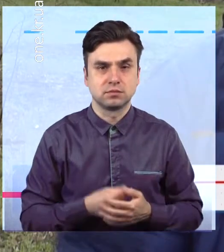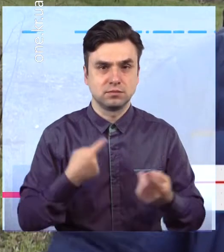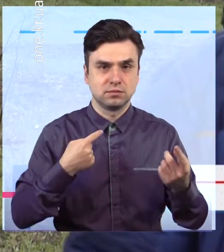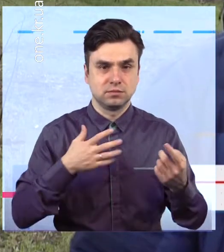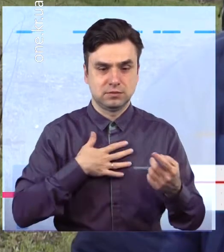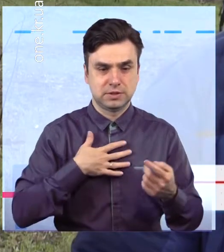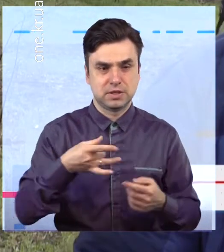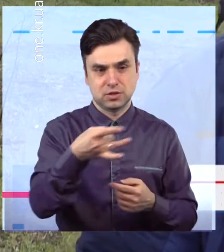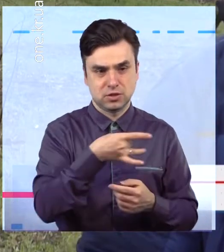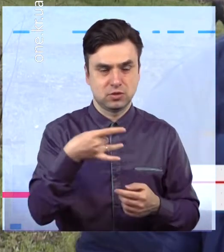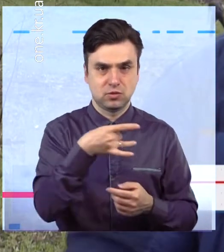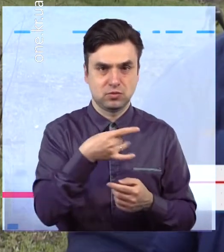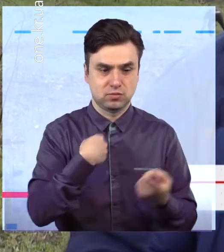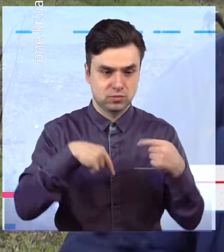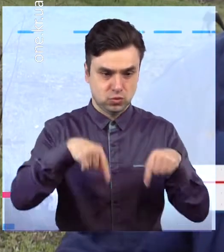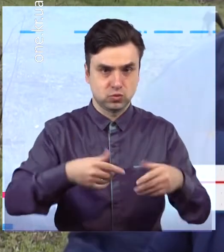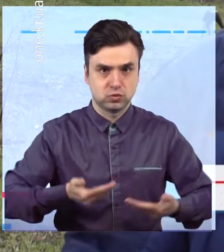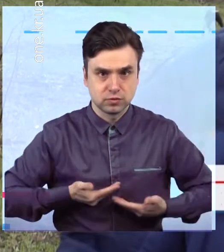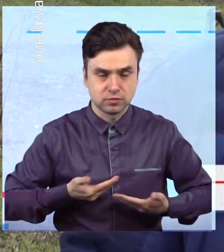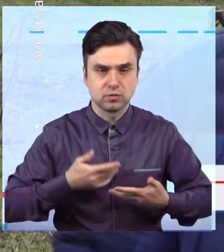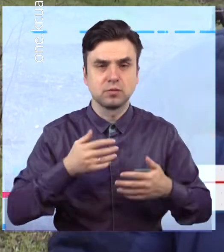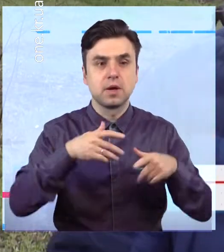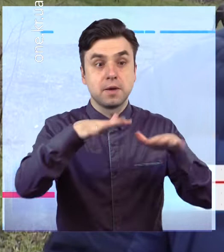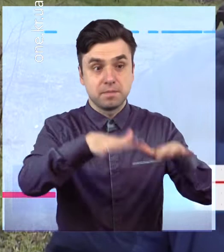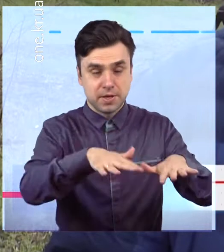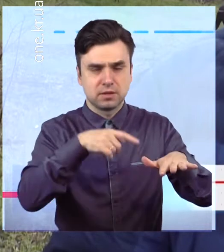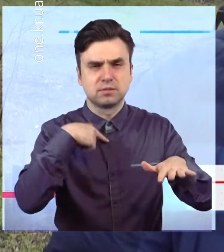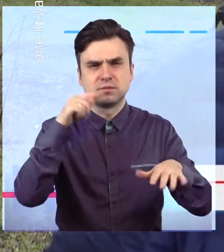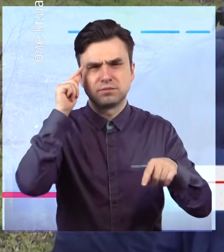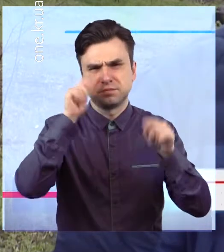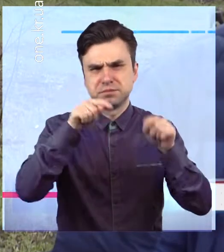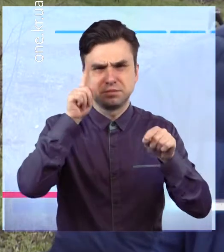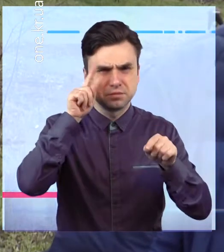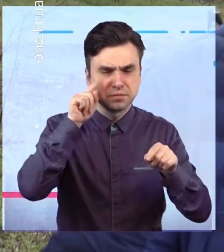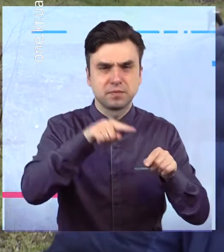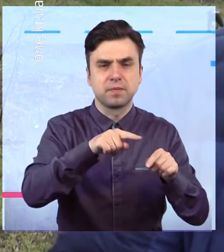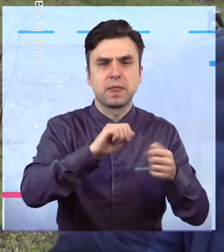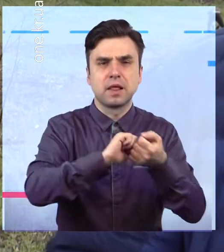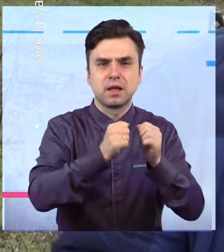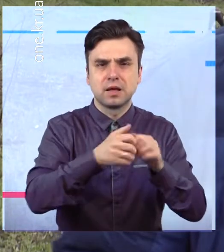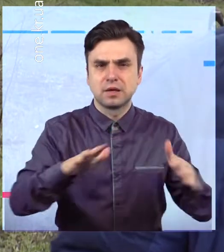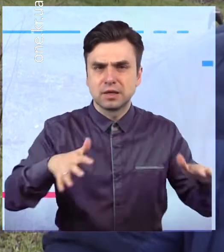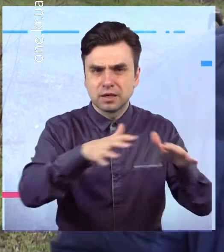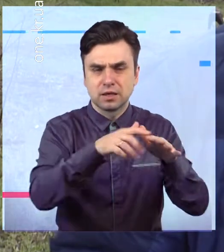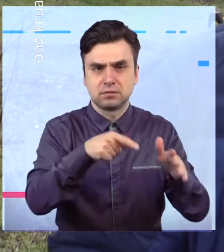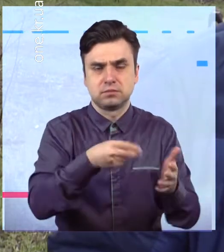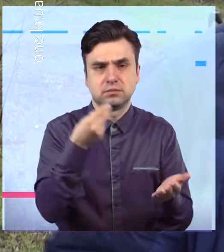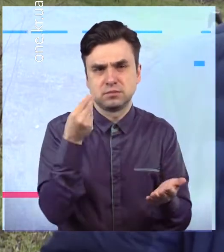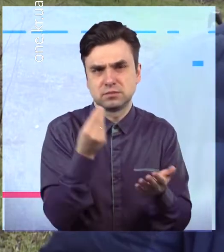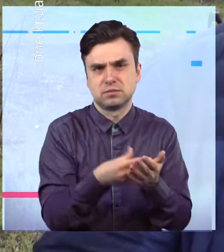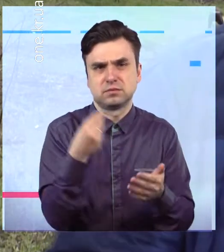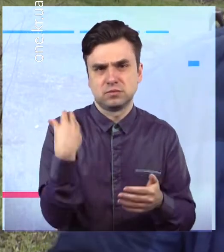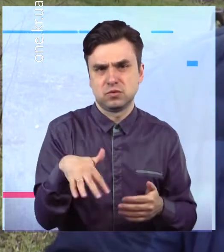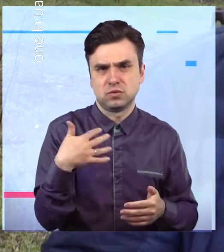знаємо про це чудове місце, про ці сланцеві скелі, які знаходяться поряд з нами. Тому це місце нам дорого,